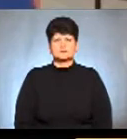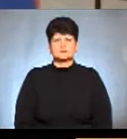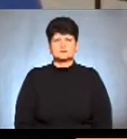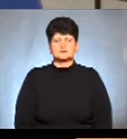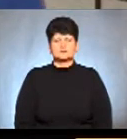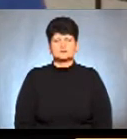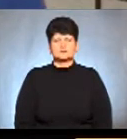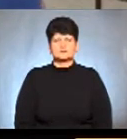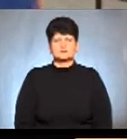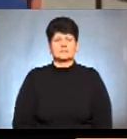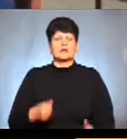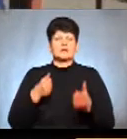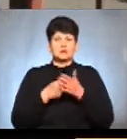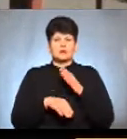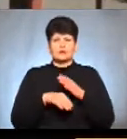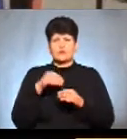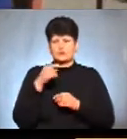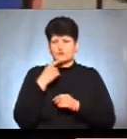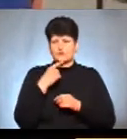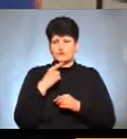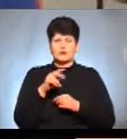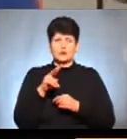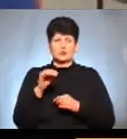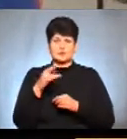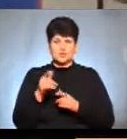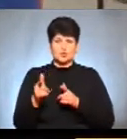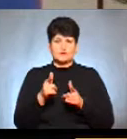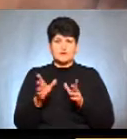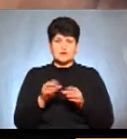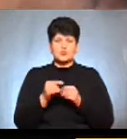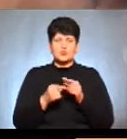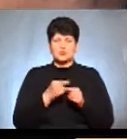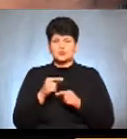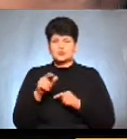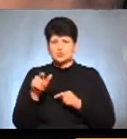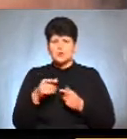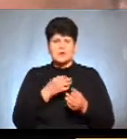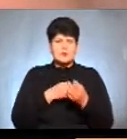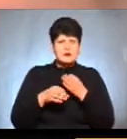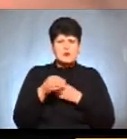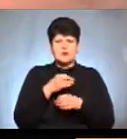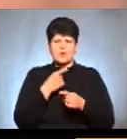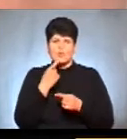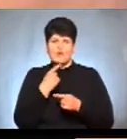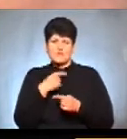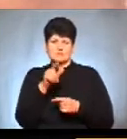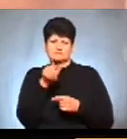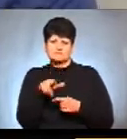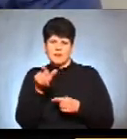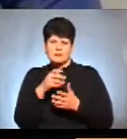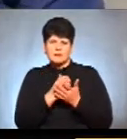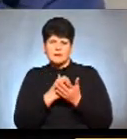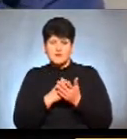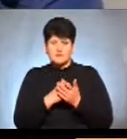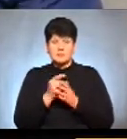До виборів, каже Людмила Ярмолай, готувалися з онуком. Радилися, обговорювали кандидата, прийшли на дільницю, а в